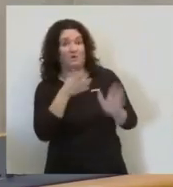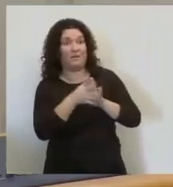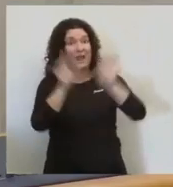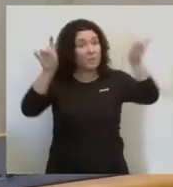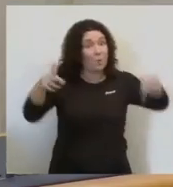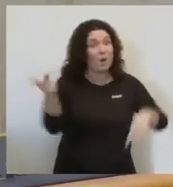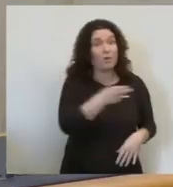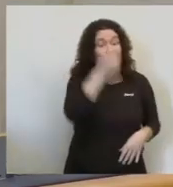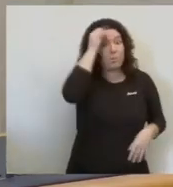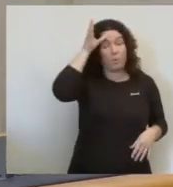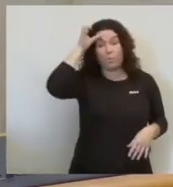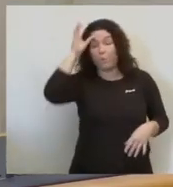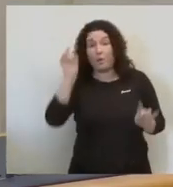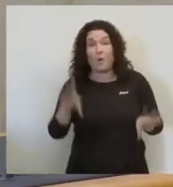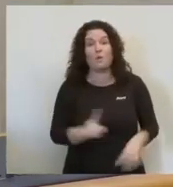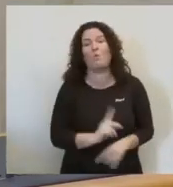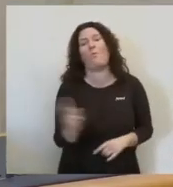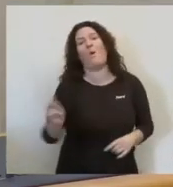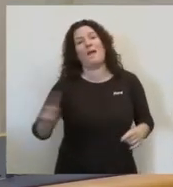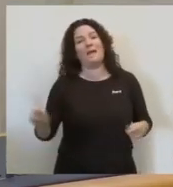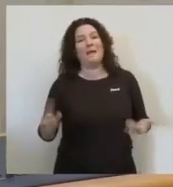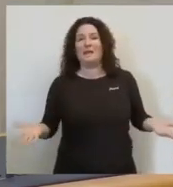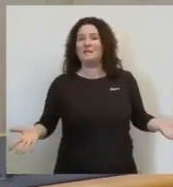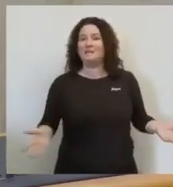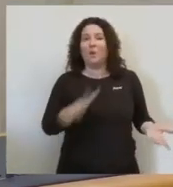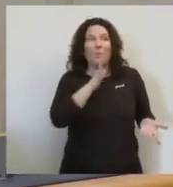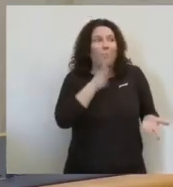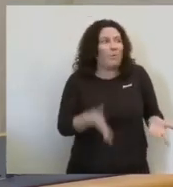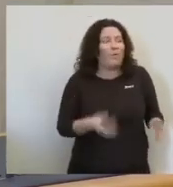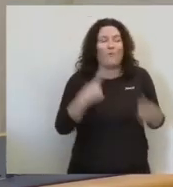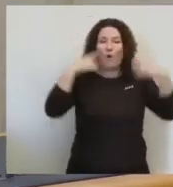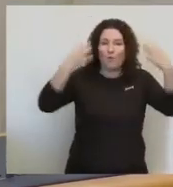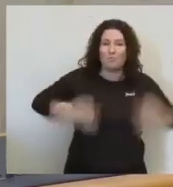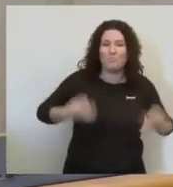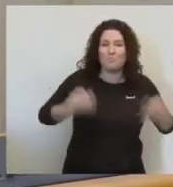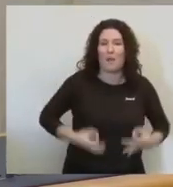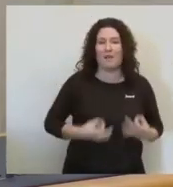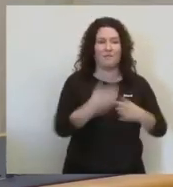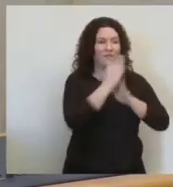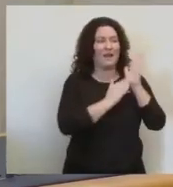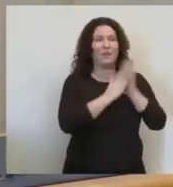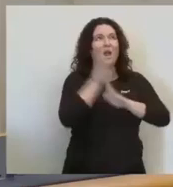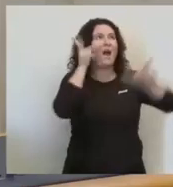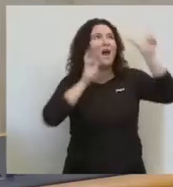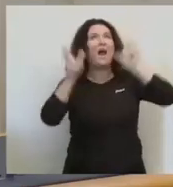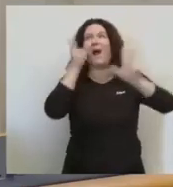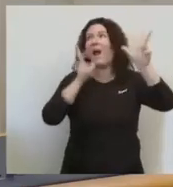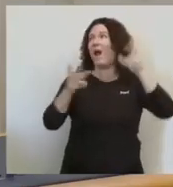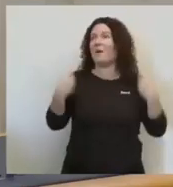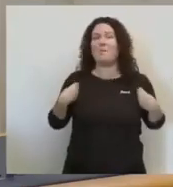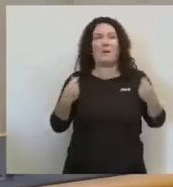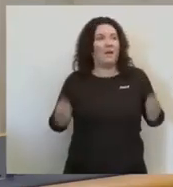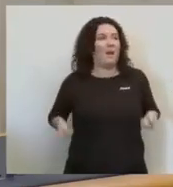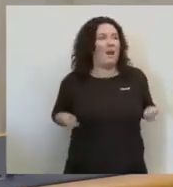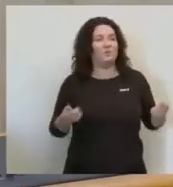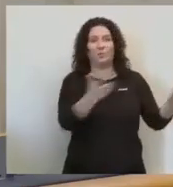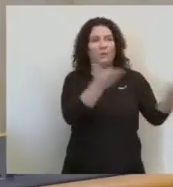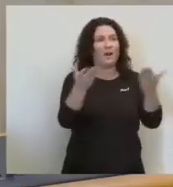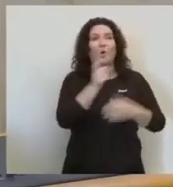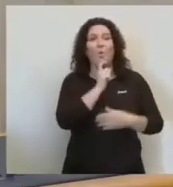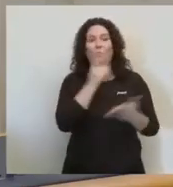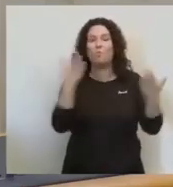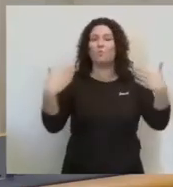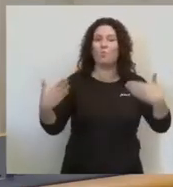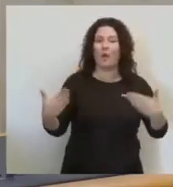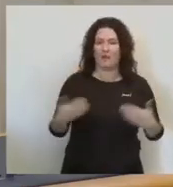el mateix coneixement de valencià i castellà. Perquè no hi ha registres formals per als alumnes en valencià a la seva disposició. I encara els diré